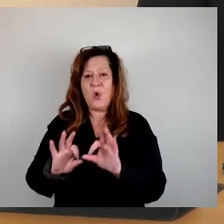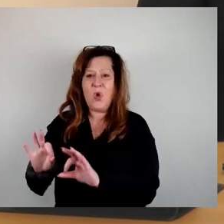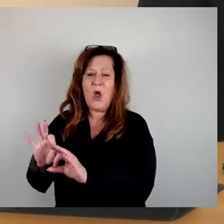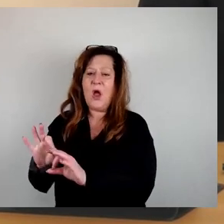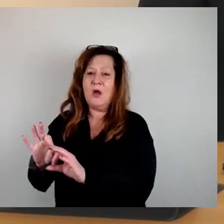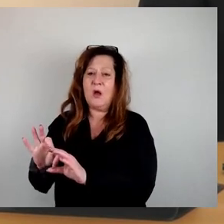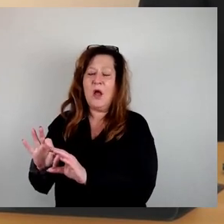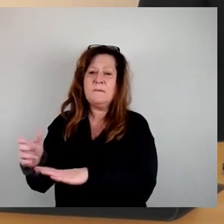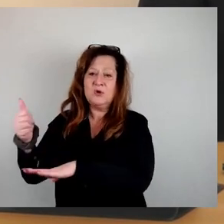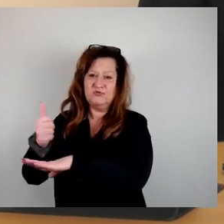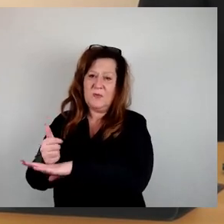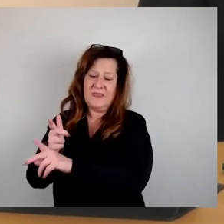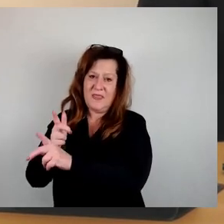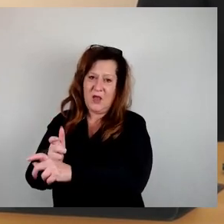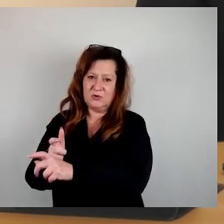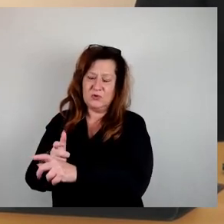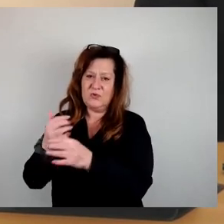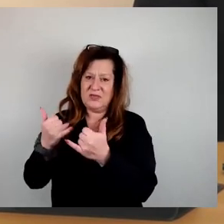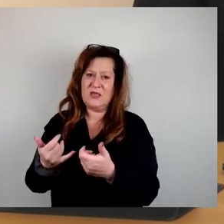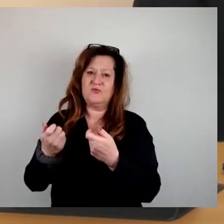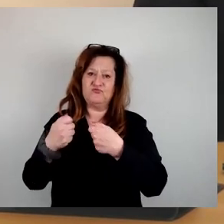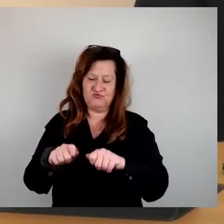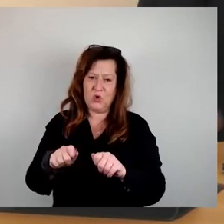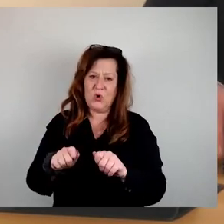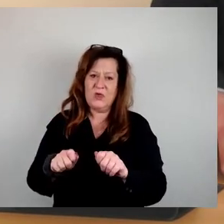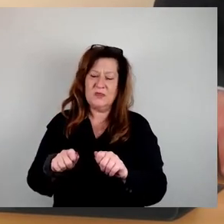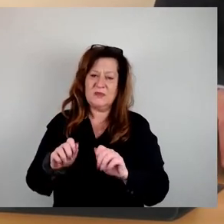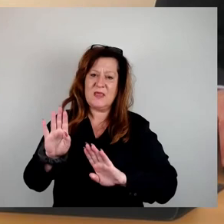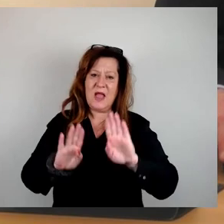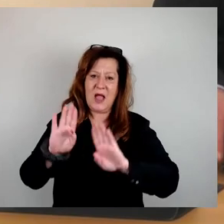wer in der Schlussabstimmung hier die Zustimmung gibt.